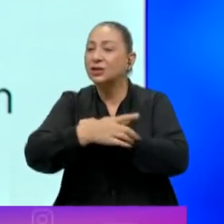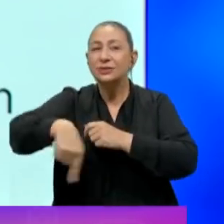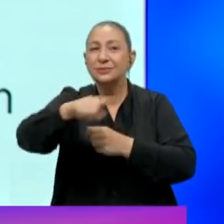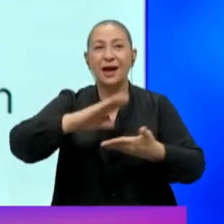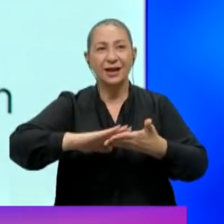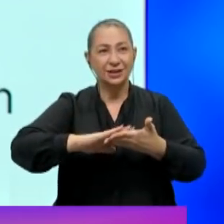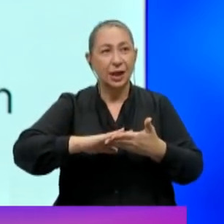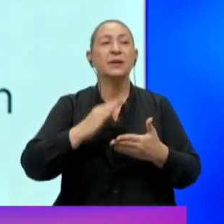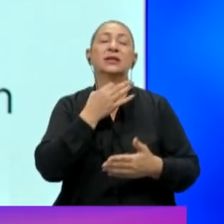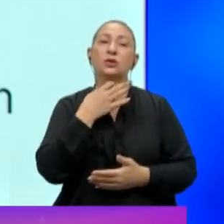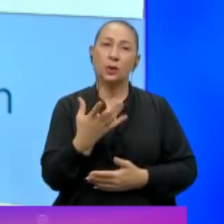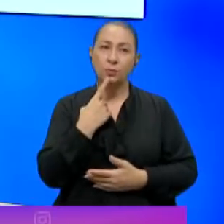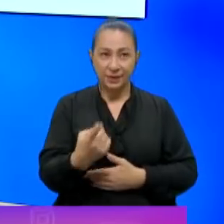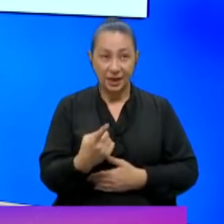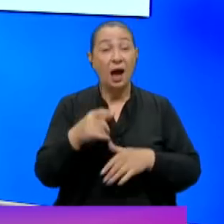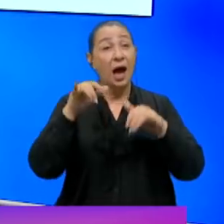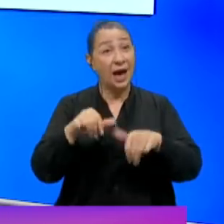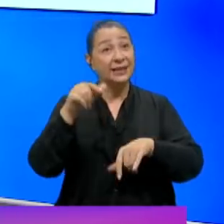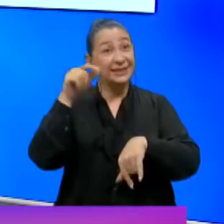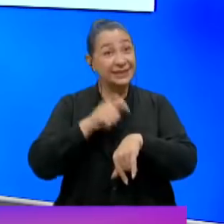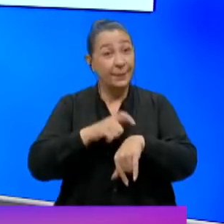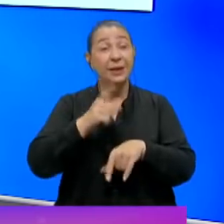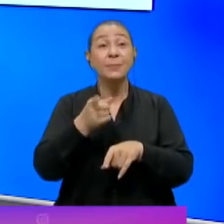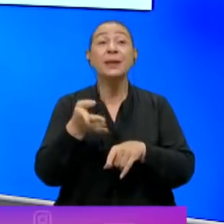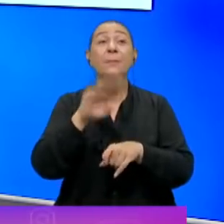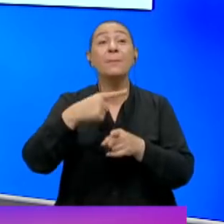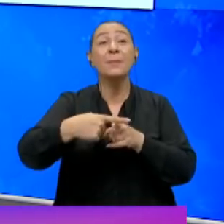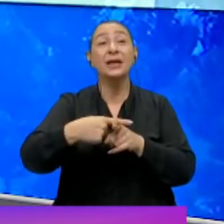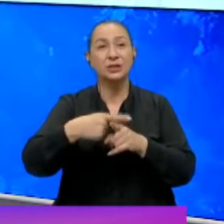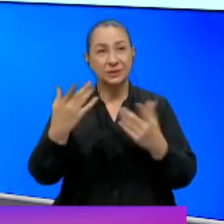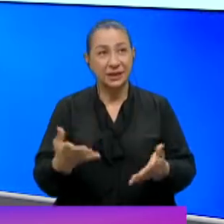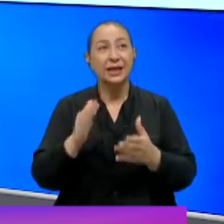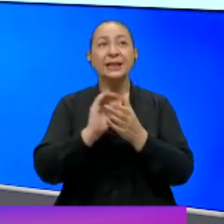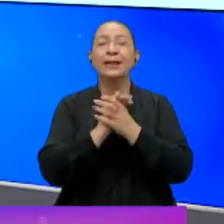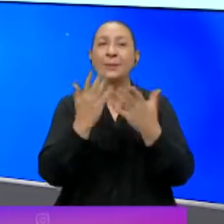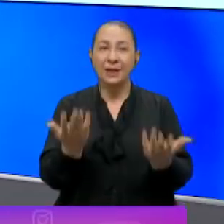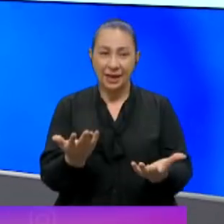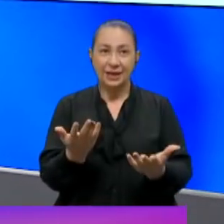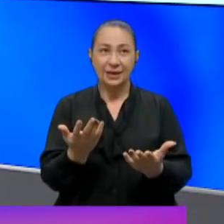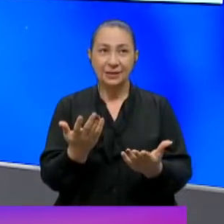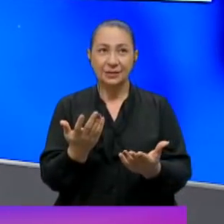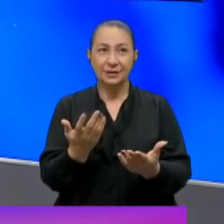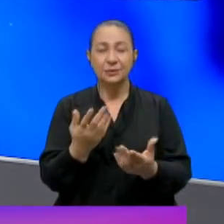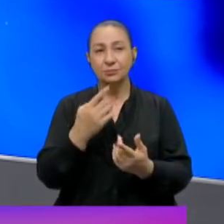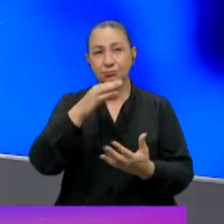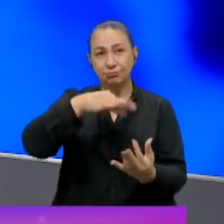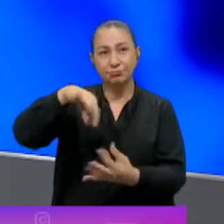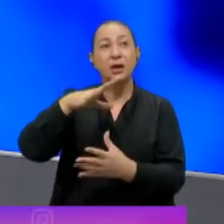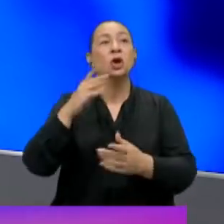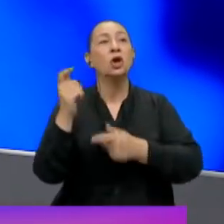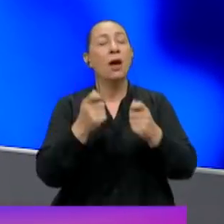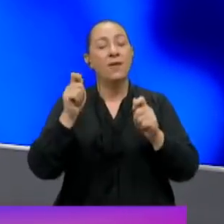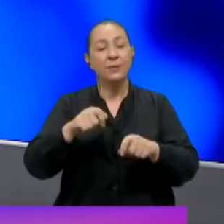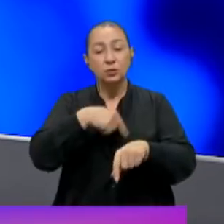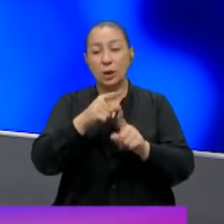teşekkür ediyorum dedi. Aynı zamanda bir diğer paylaşımında da tebriklerini iletiyor. Görev